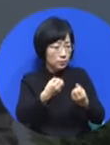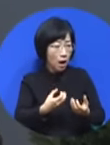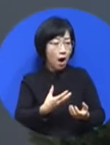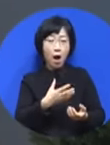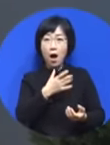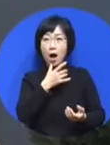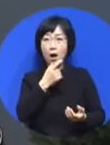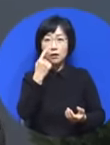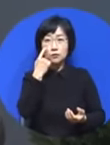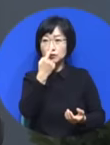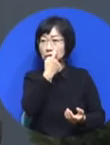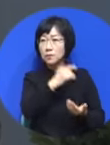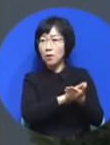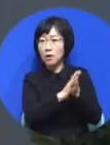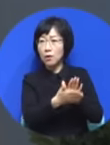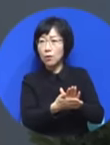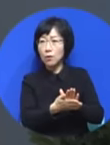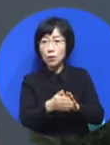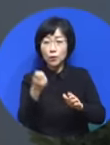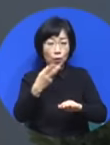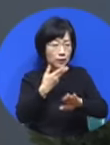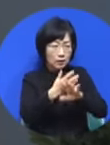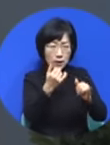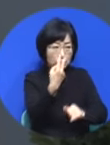모든 사람이 내게는 소중하게 보이였어요.